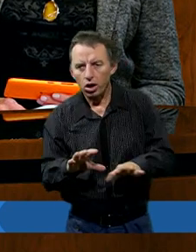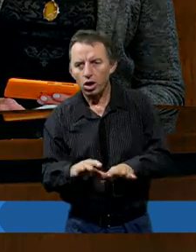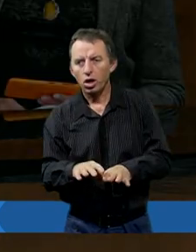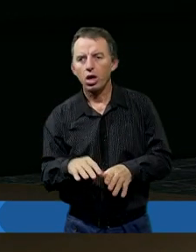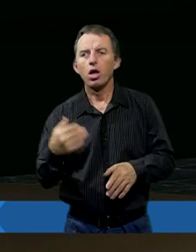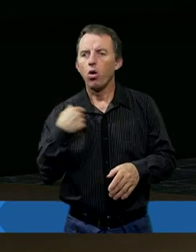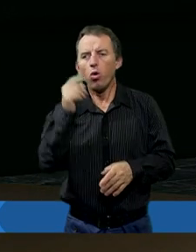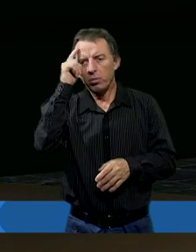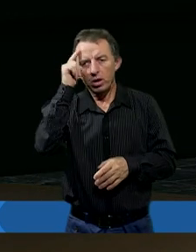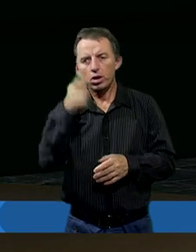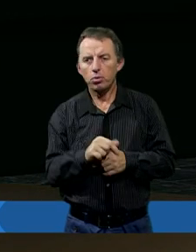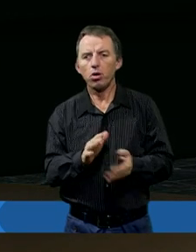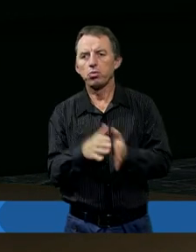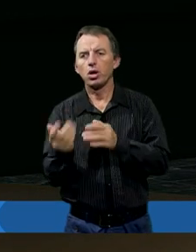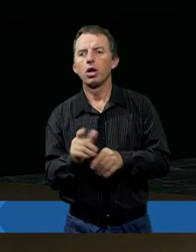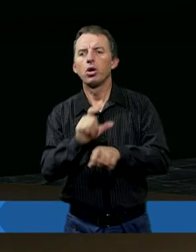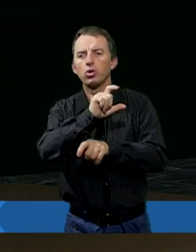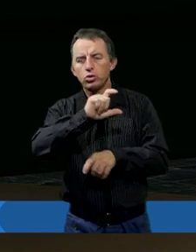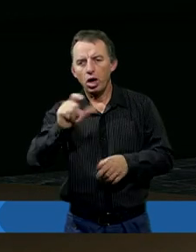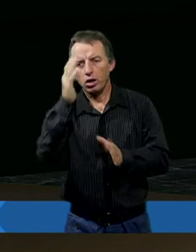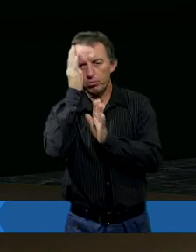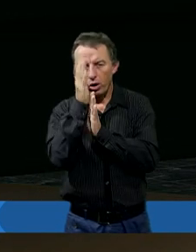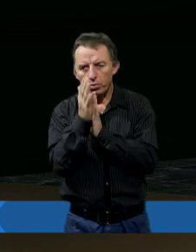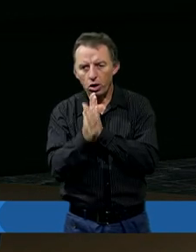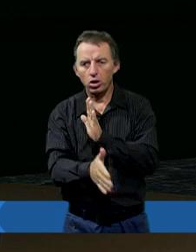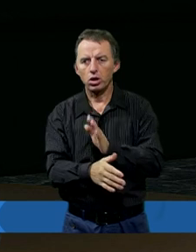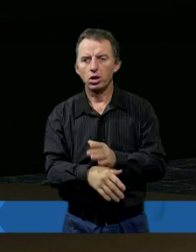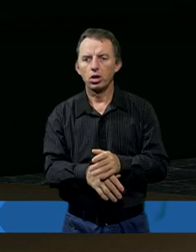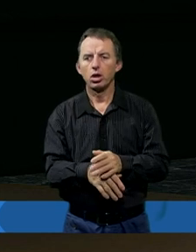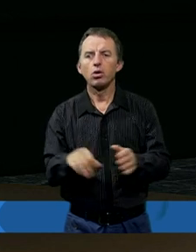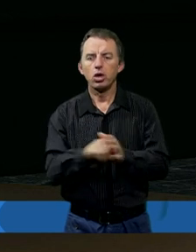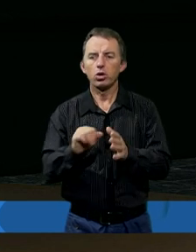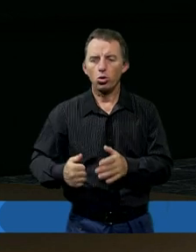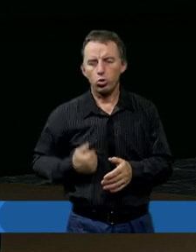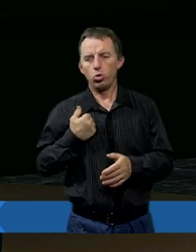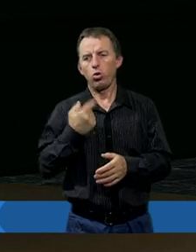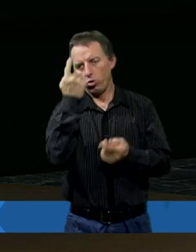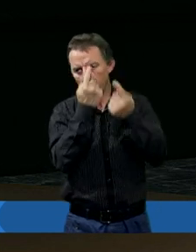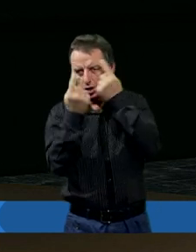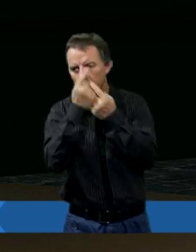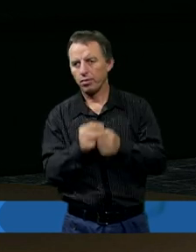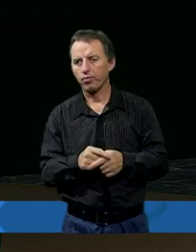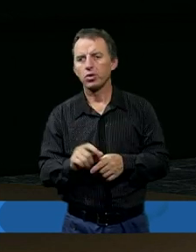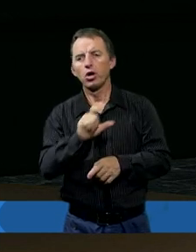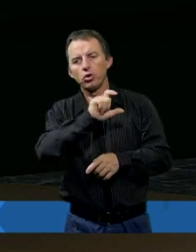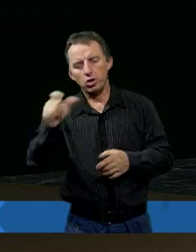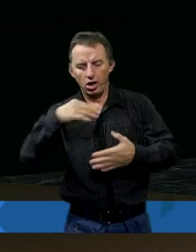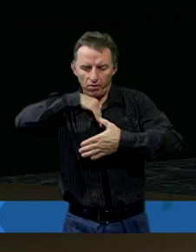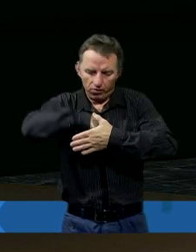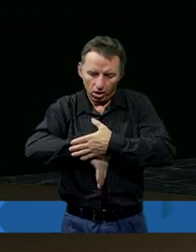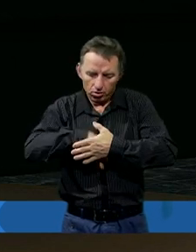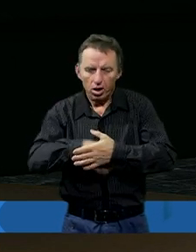ale mój umysł nie szedł w tamtą stronę. Był czas po prostu, czas zadumy, czas takiego